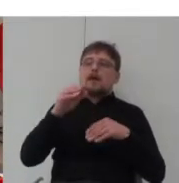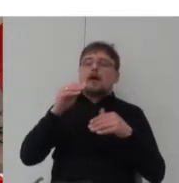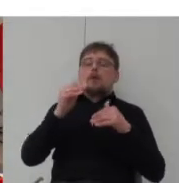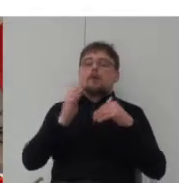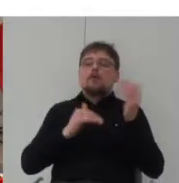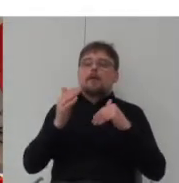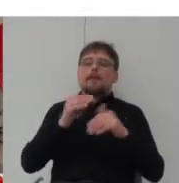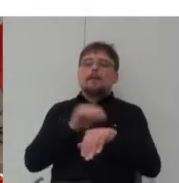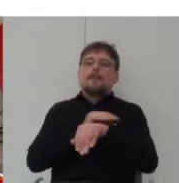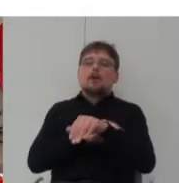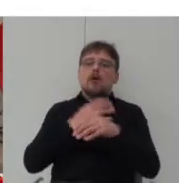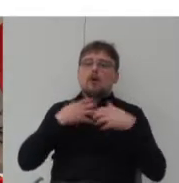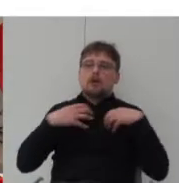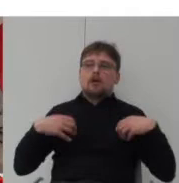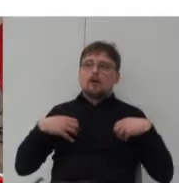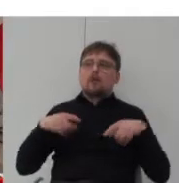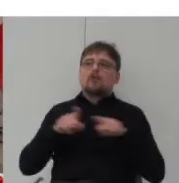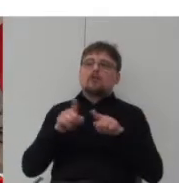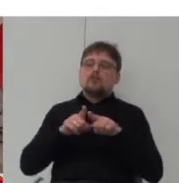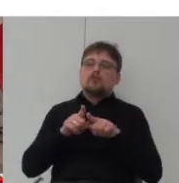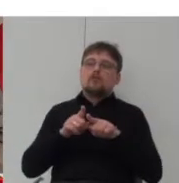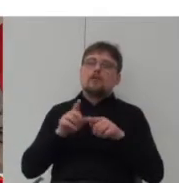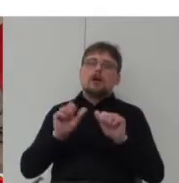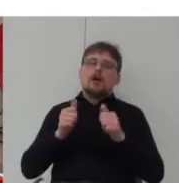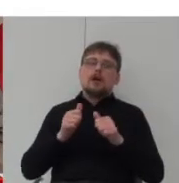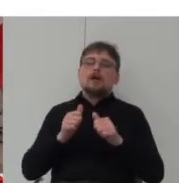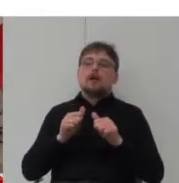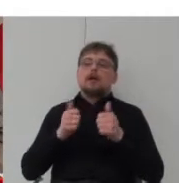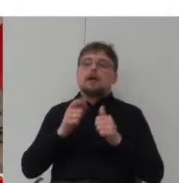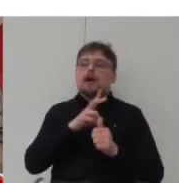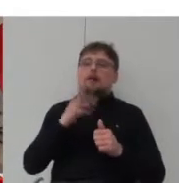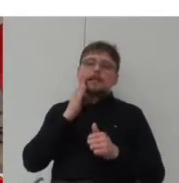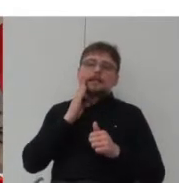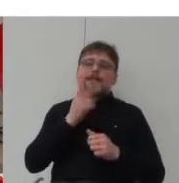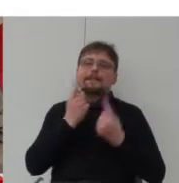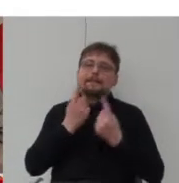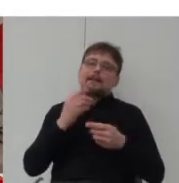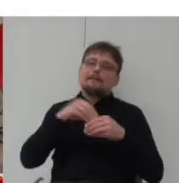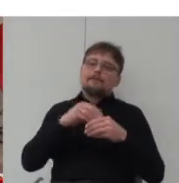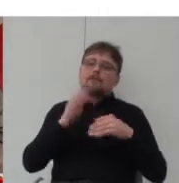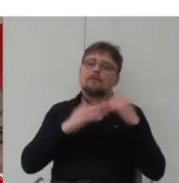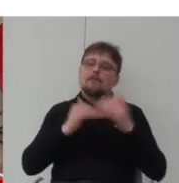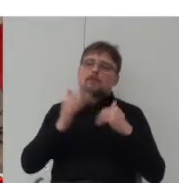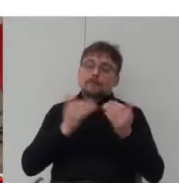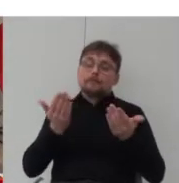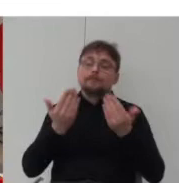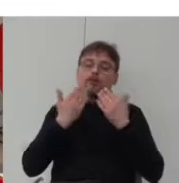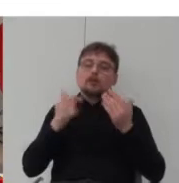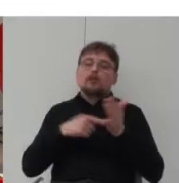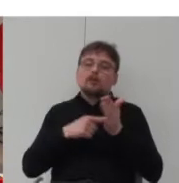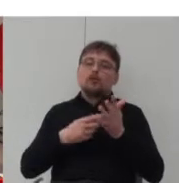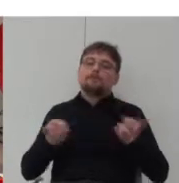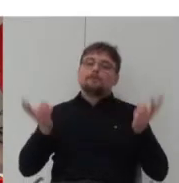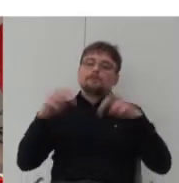znaczeniu architektury dla partycypacji mieszkańców i znaczeniu sposobu budowy dla kształtowania się społeczności metoda gospodarcza jest to